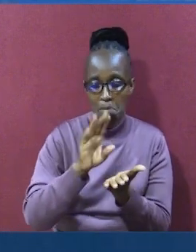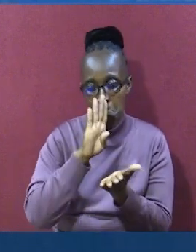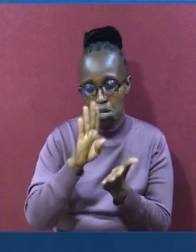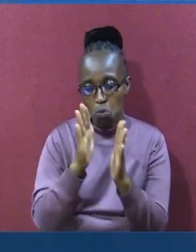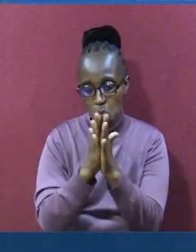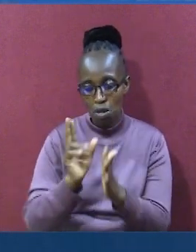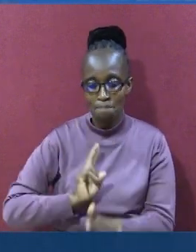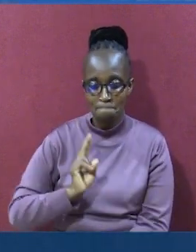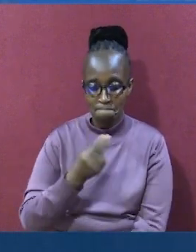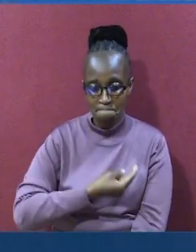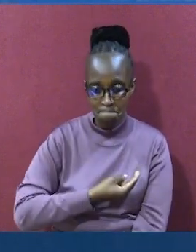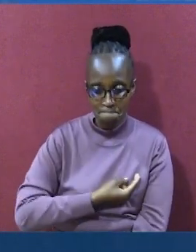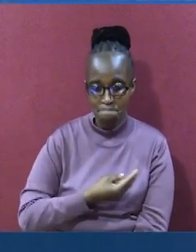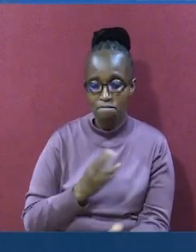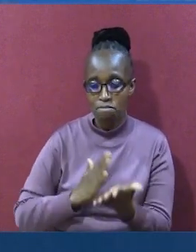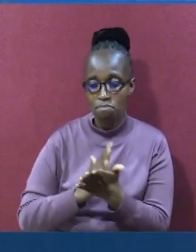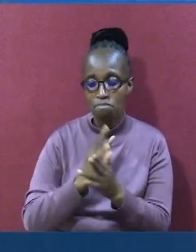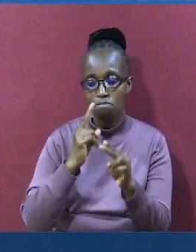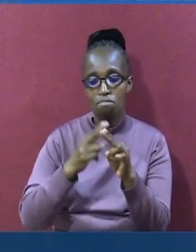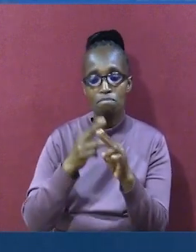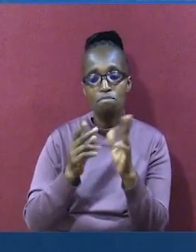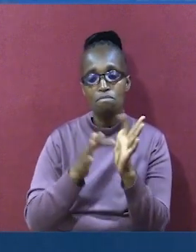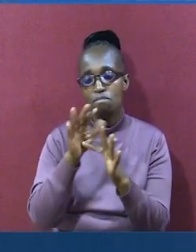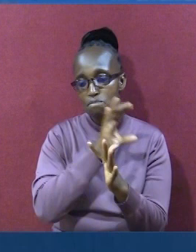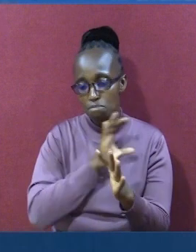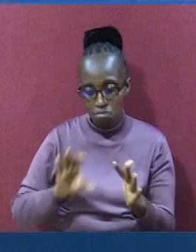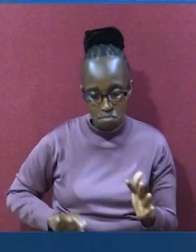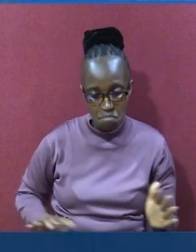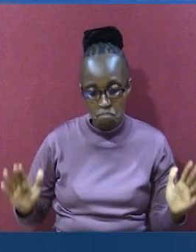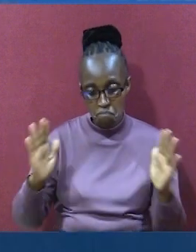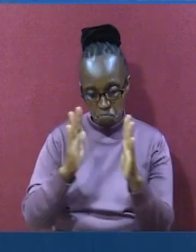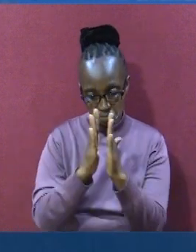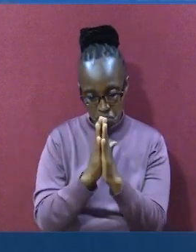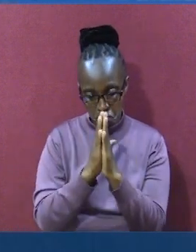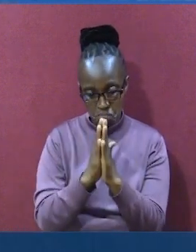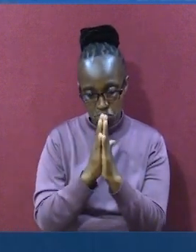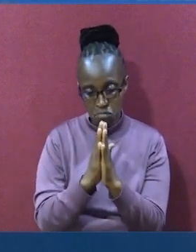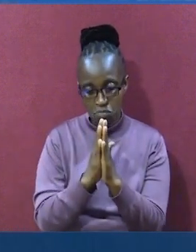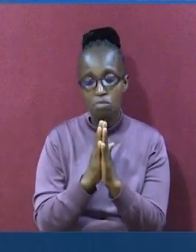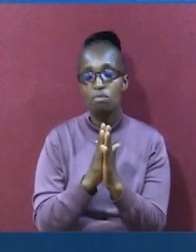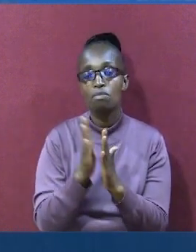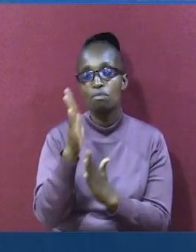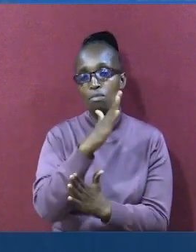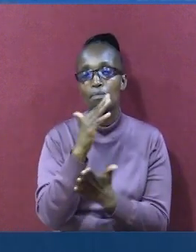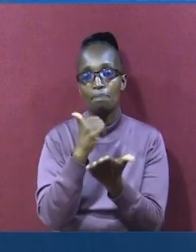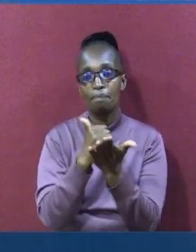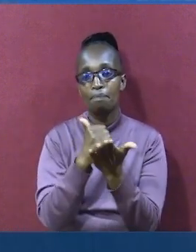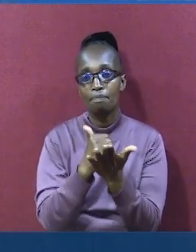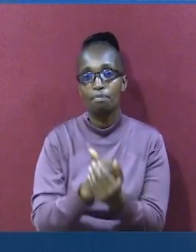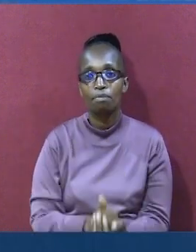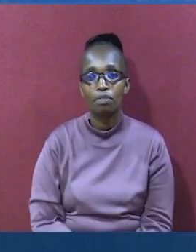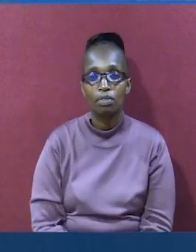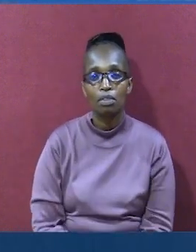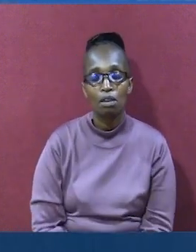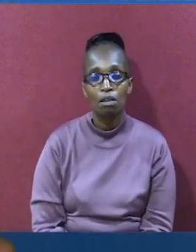yako buwana. Ikaweze kuwa pamoja. Nae. Na nikatika jina la Yesu Kristo. Aliebwana na mkumbuzi. Na umba natakushukuru.